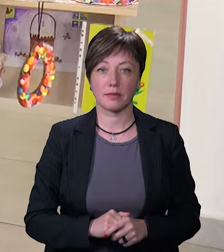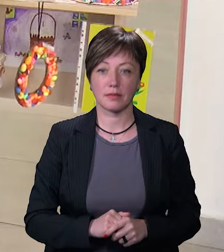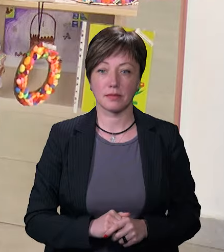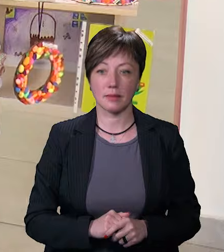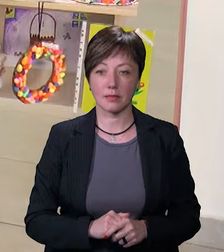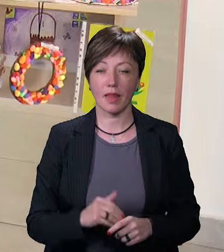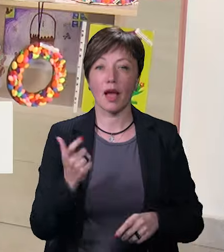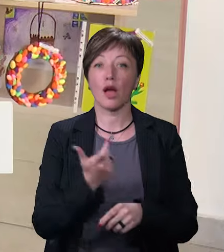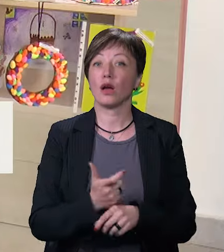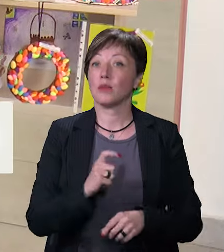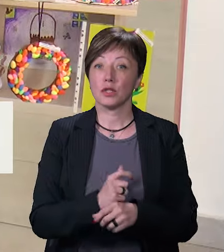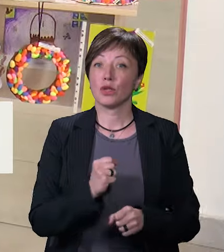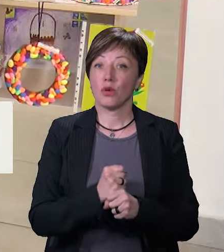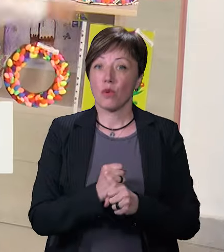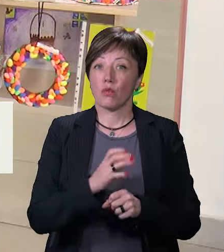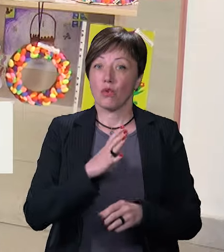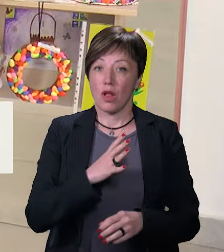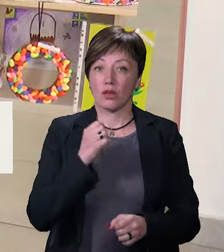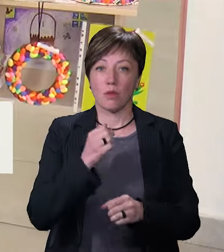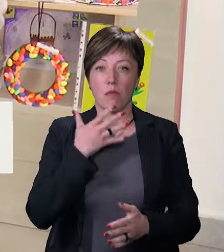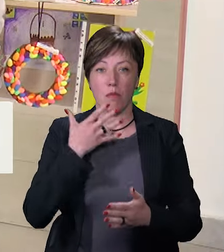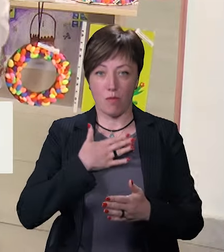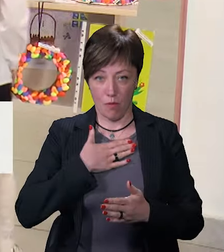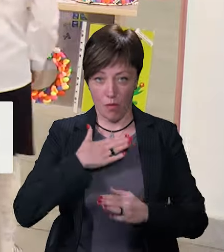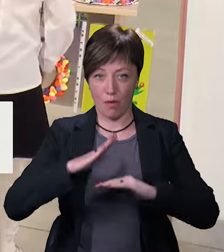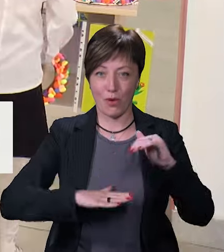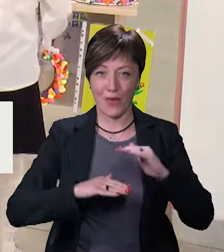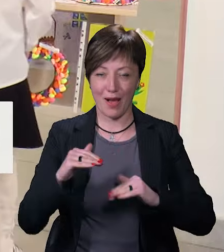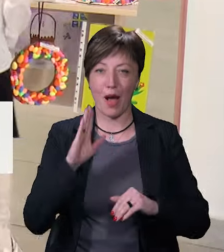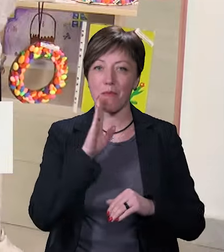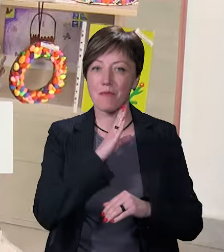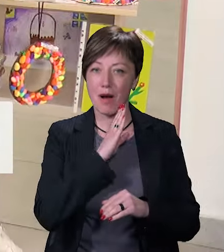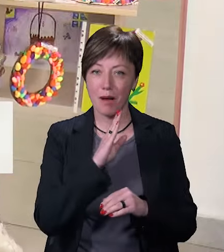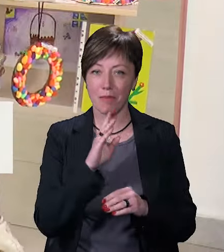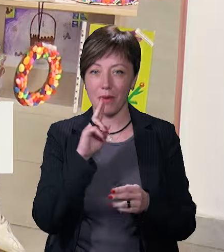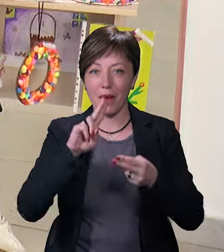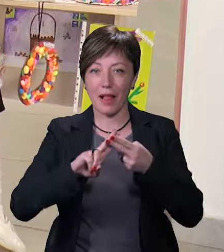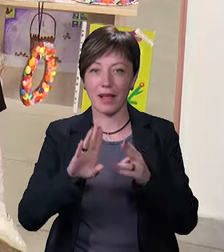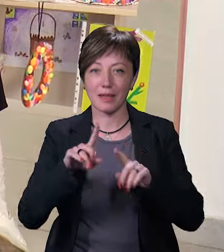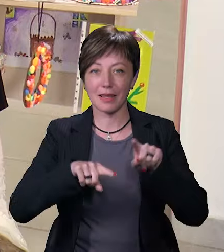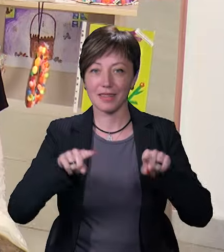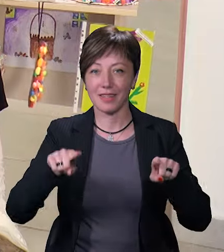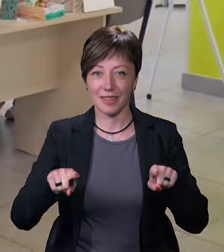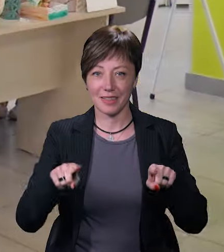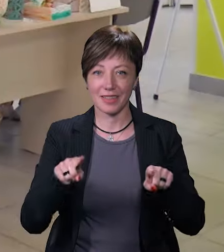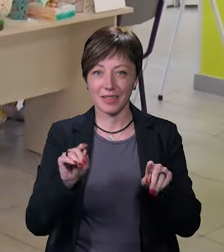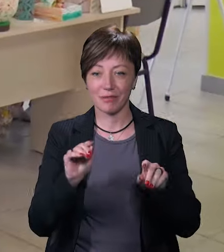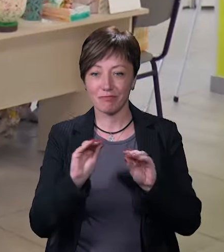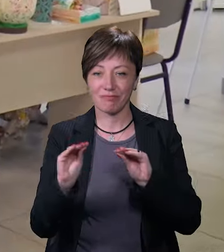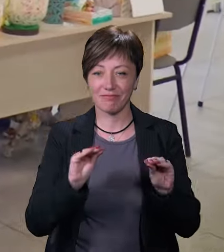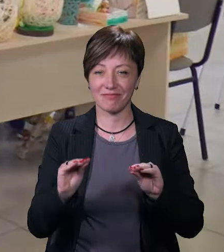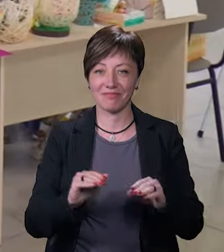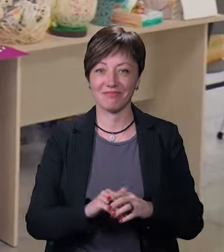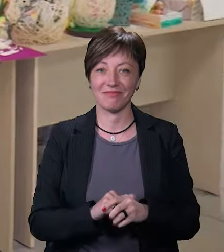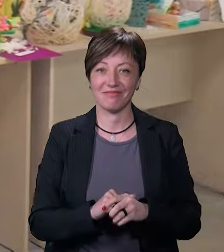«Більшість роботи була зроблена моїми руками, а мама приклеила тільки деякі стрихи. Мама